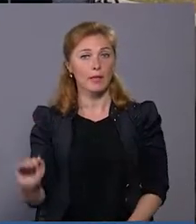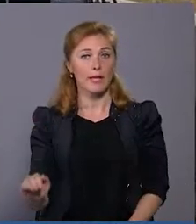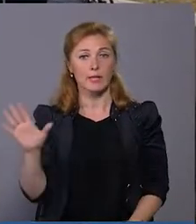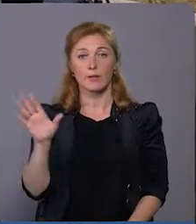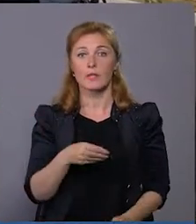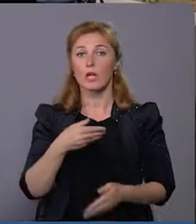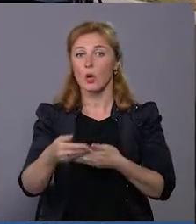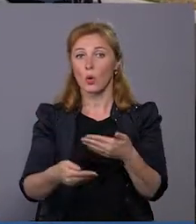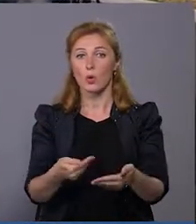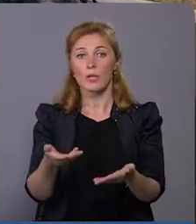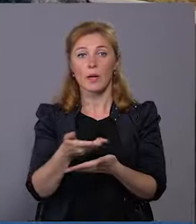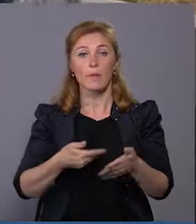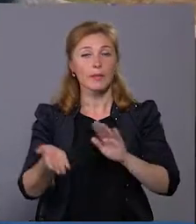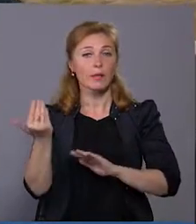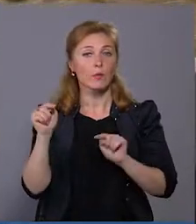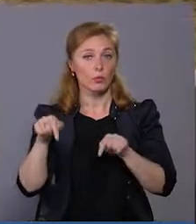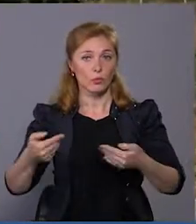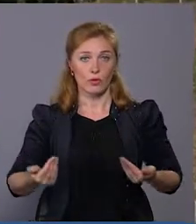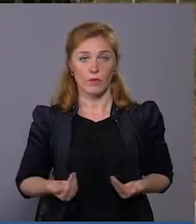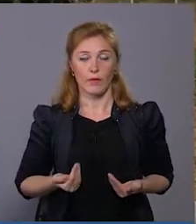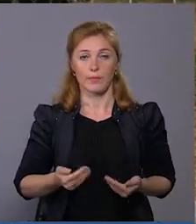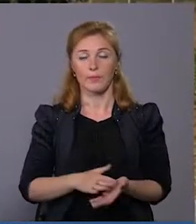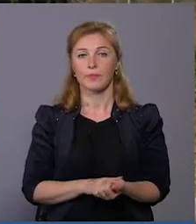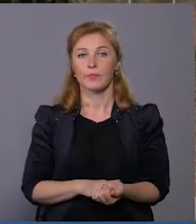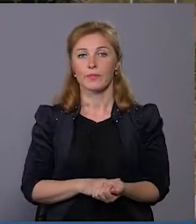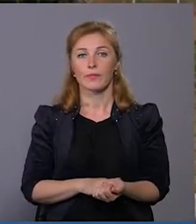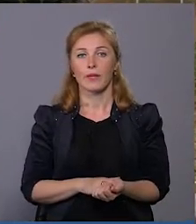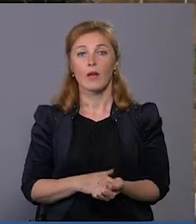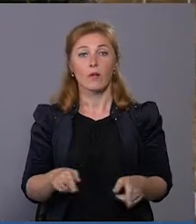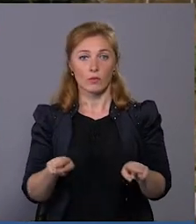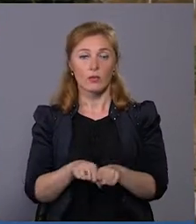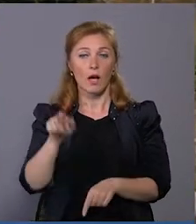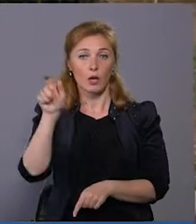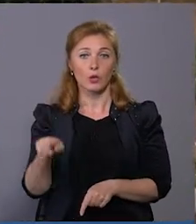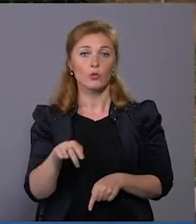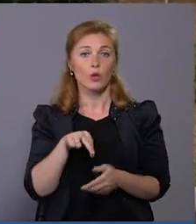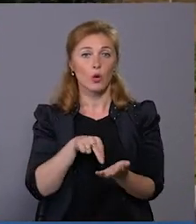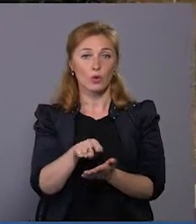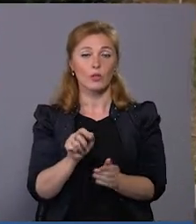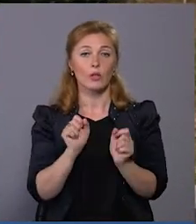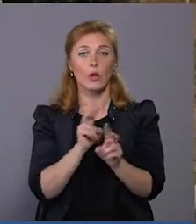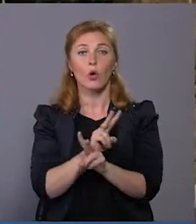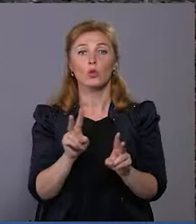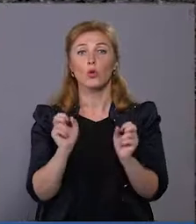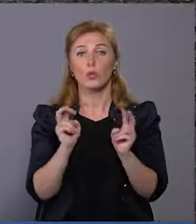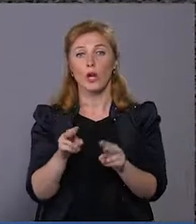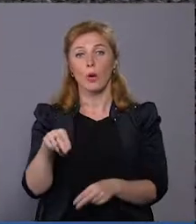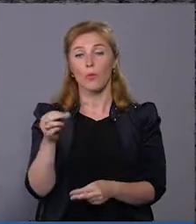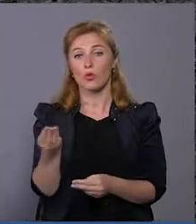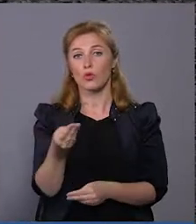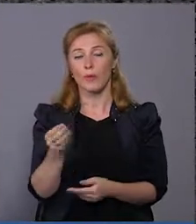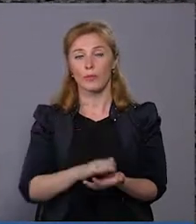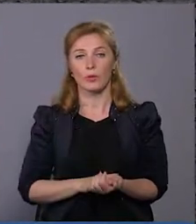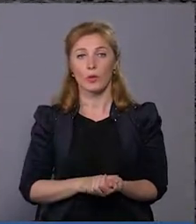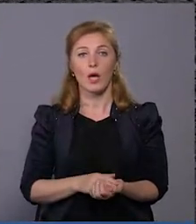коротше, ми вже давно тут живемо, то тут обше було. Тако ходили люди, хто як, по щебенню. На сам